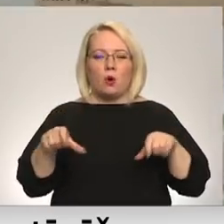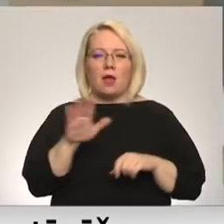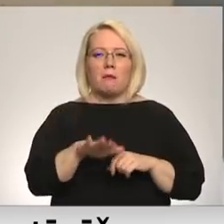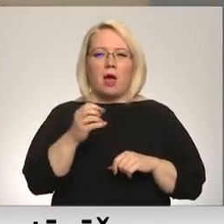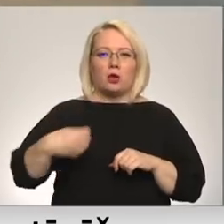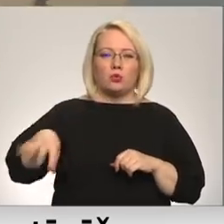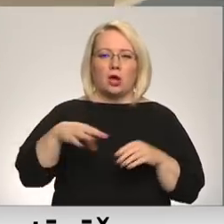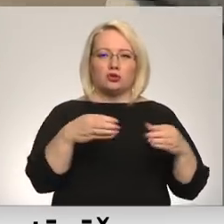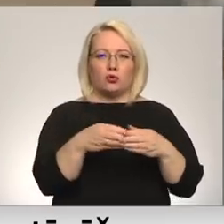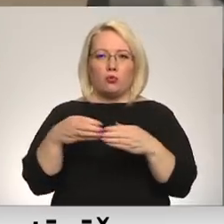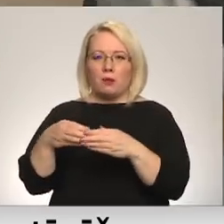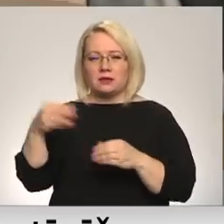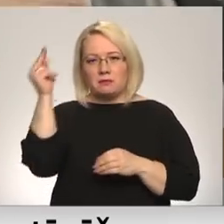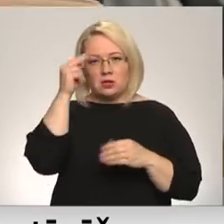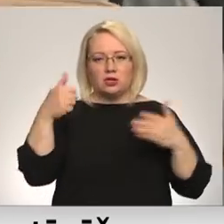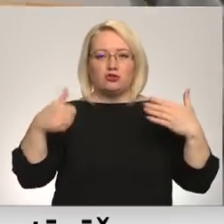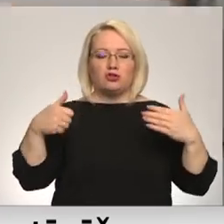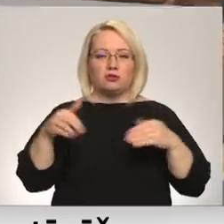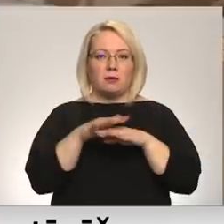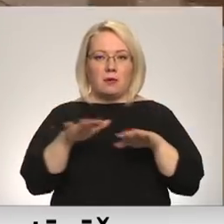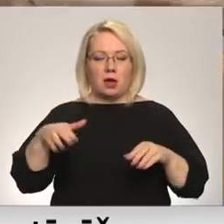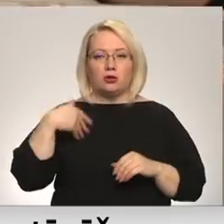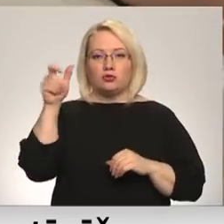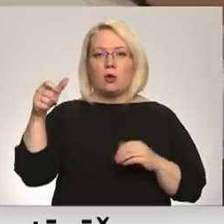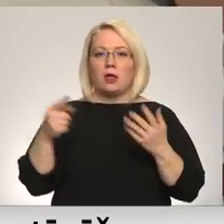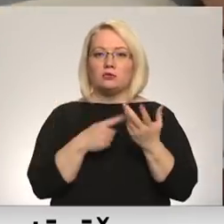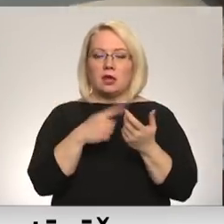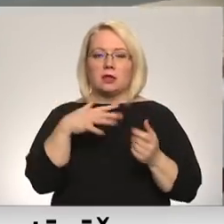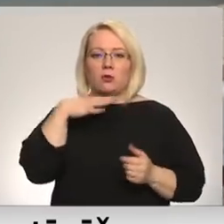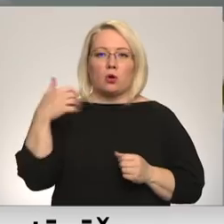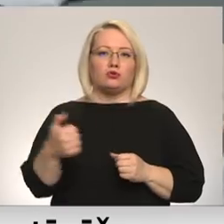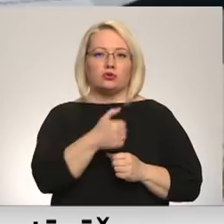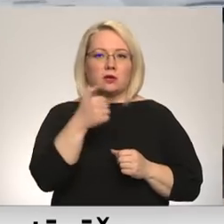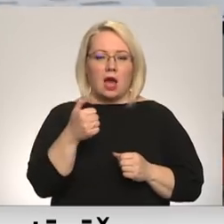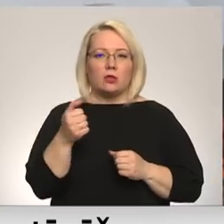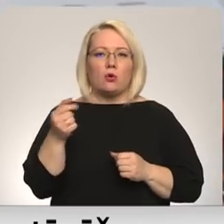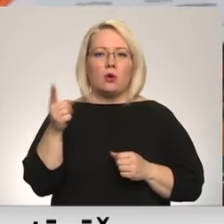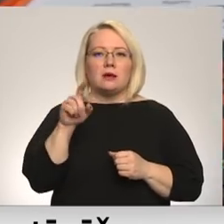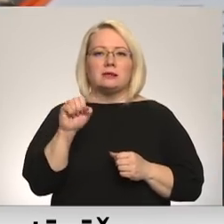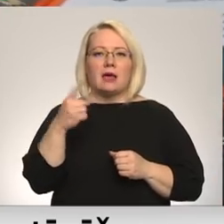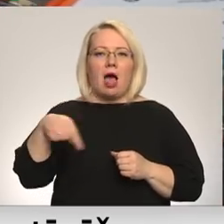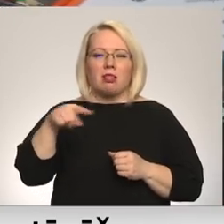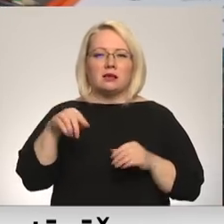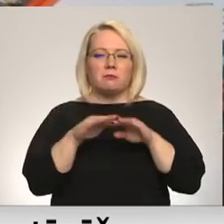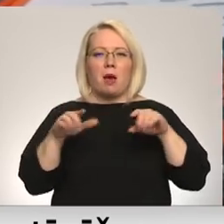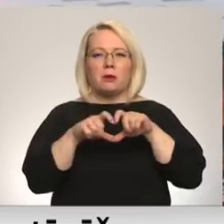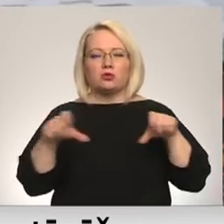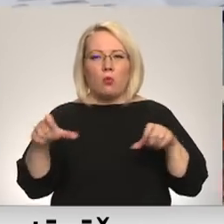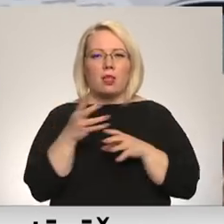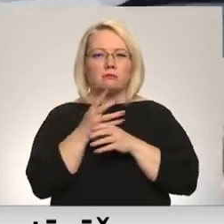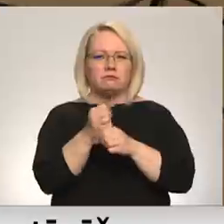grupiņās. Mācās 60 bērni. Skolēnu skaidam jau vairākus gadus salas pamatskolā nav tendences krassa